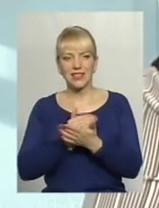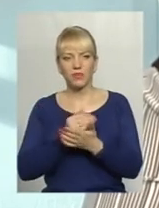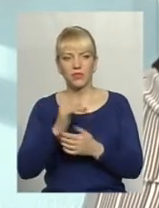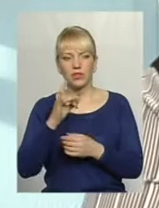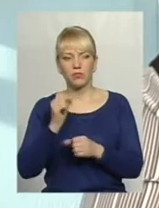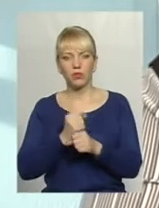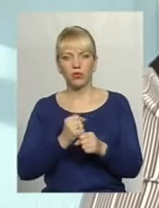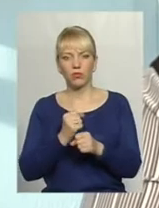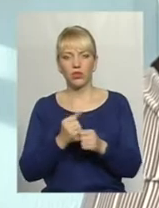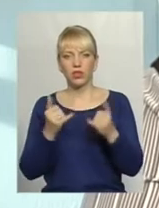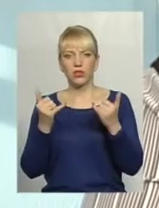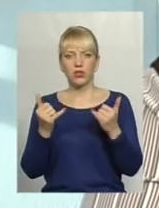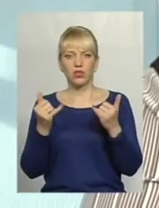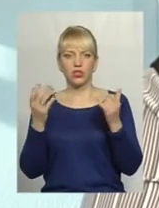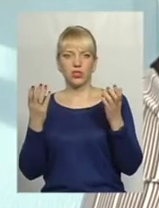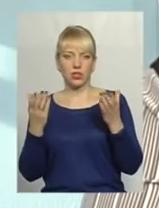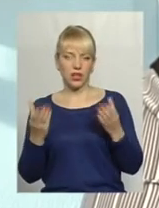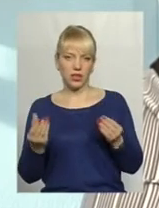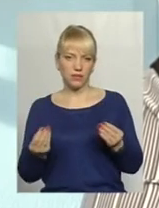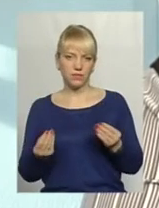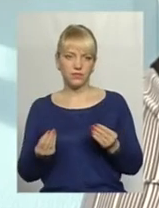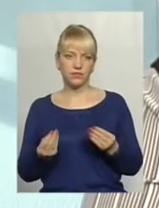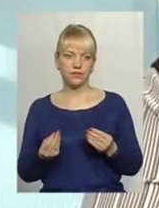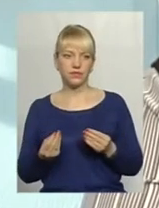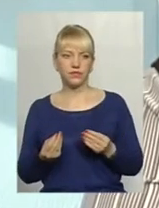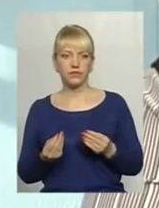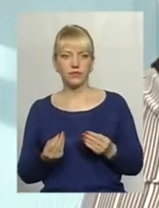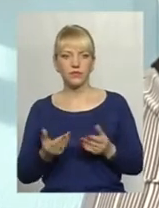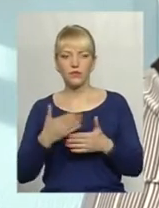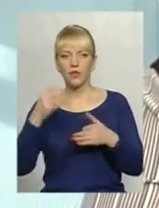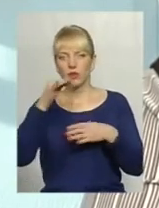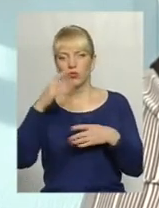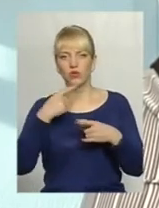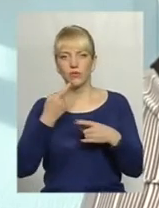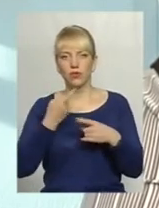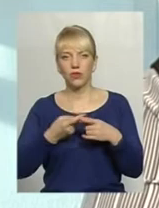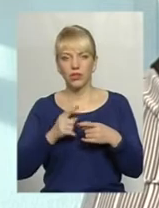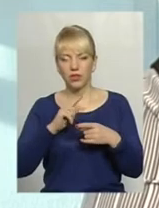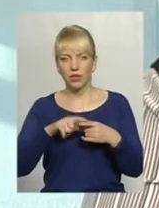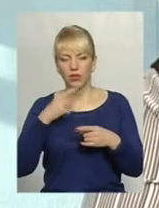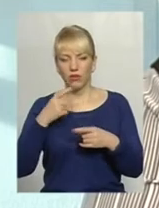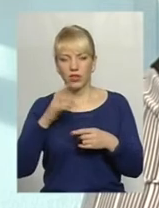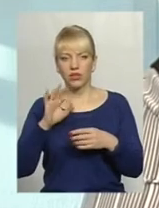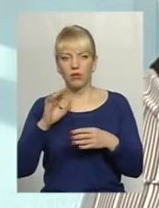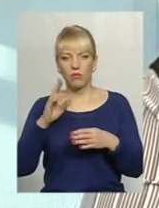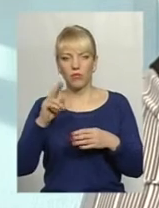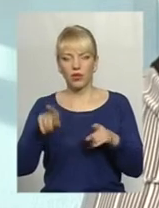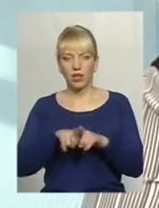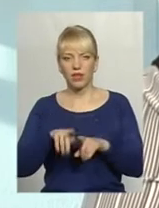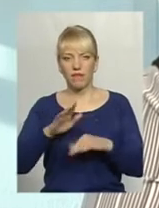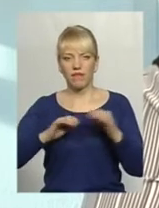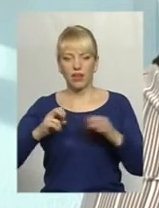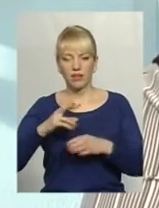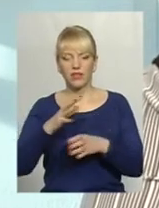роботу. На сьогоднішній день ми не можемо про це говорити, адже фахівці соціальної роботи скорочені, але